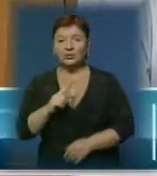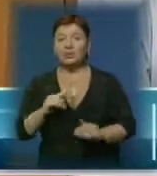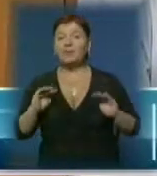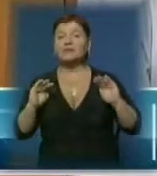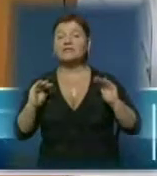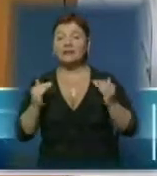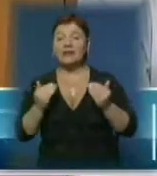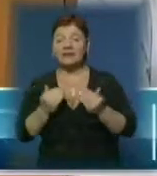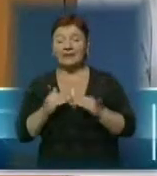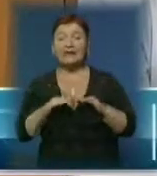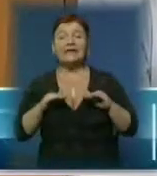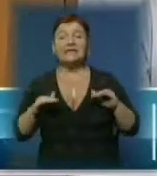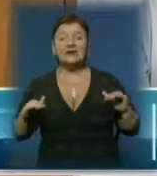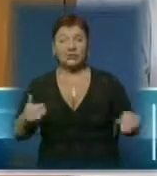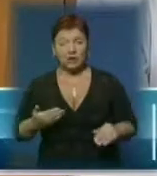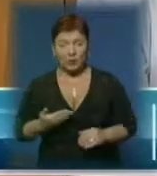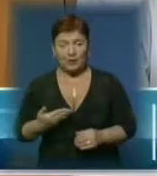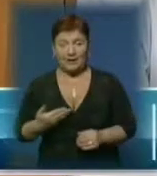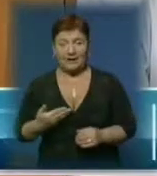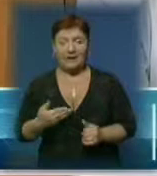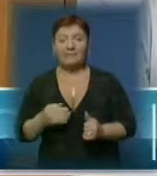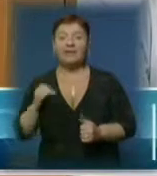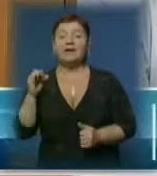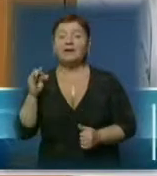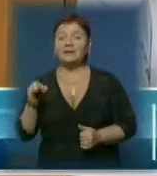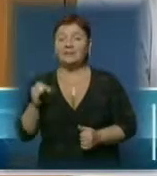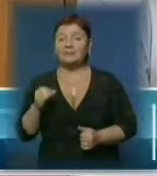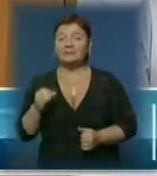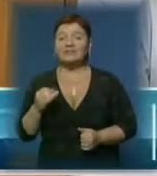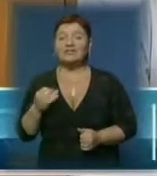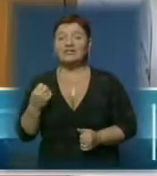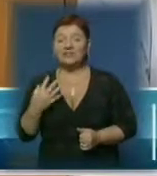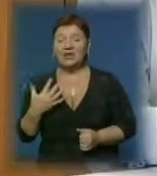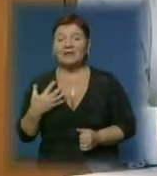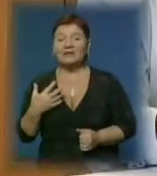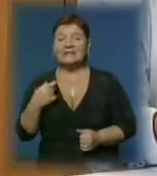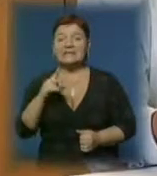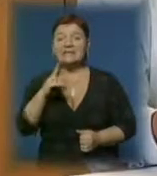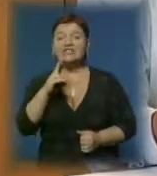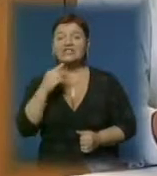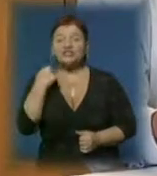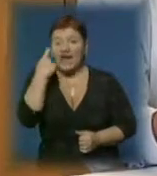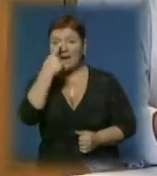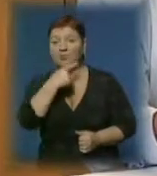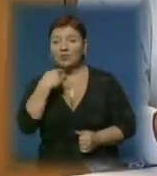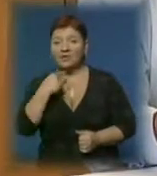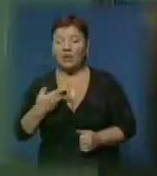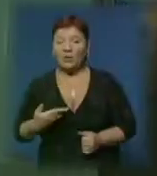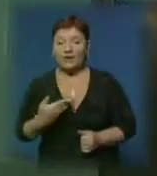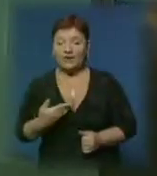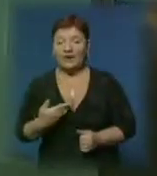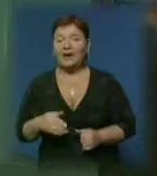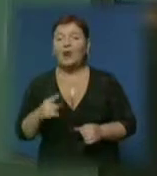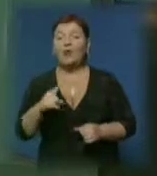туди входить і дитяча хірургія, і щелепно-лицева хірургія, і відділення переливання крові.